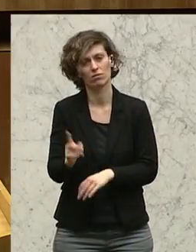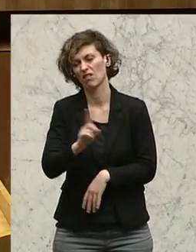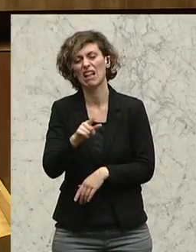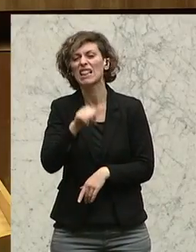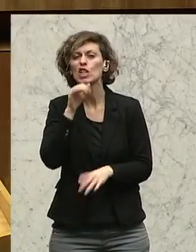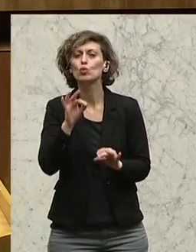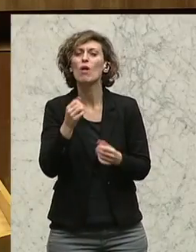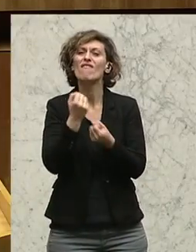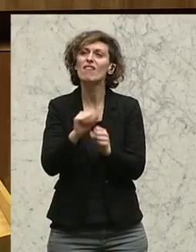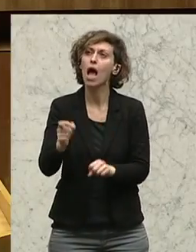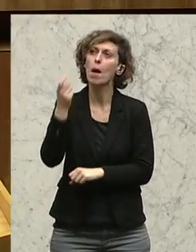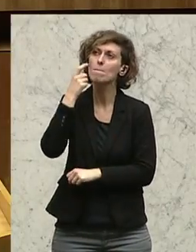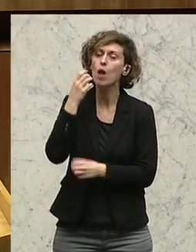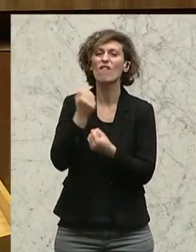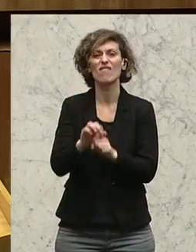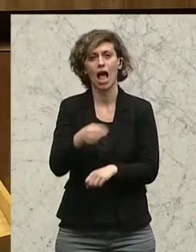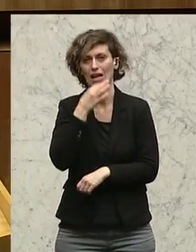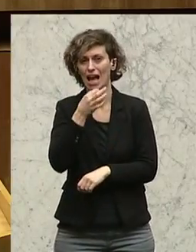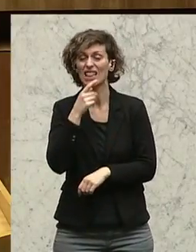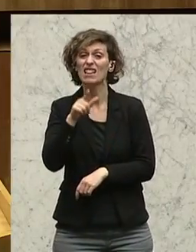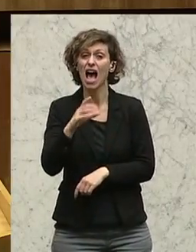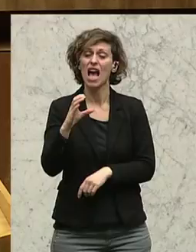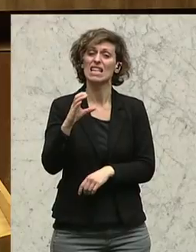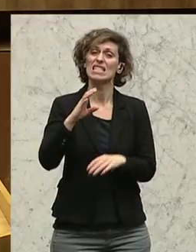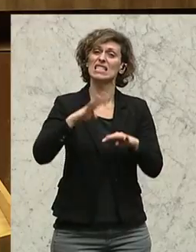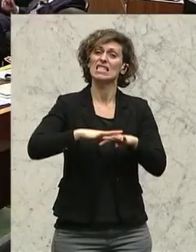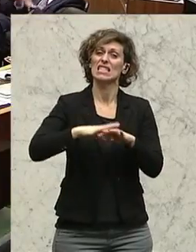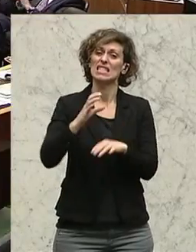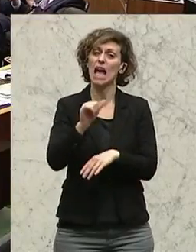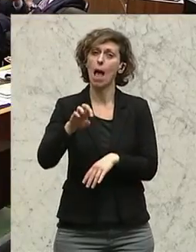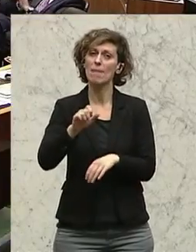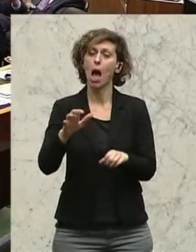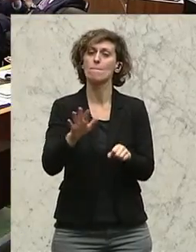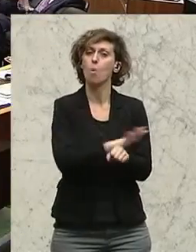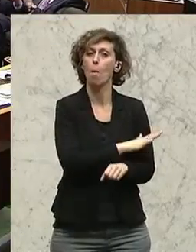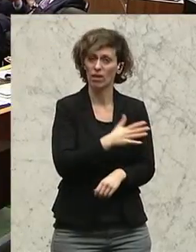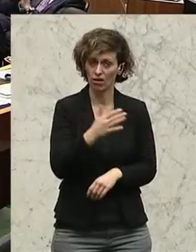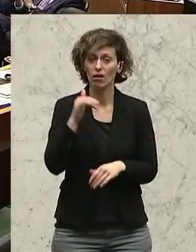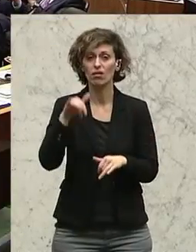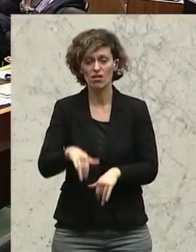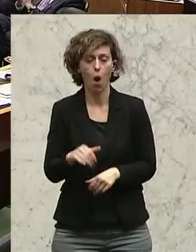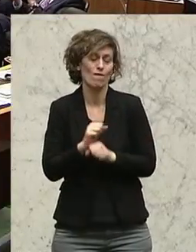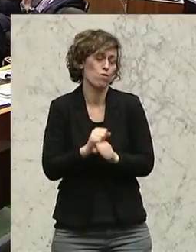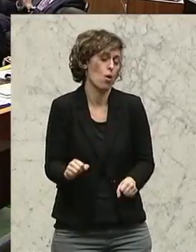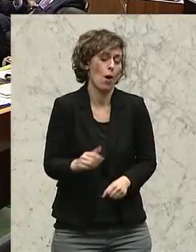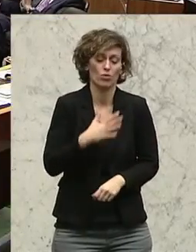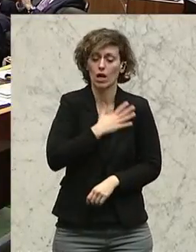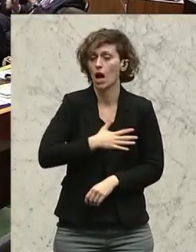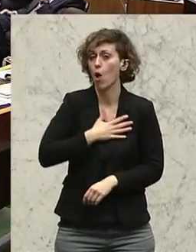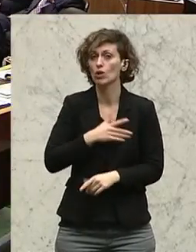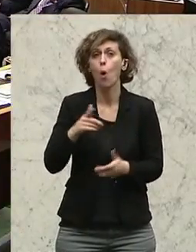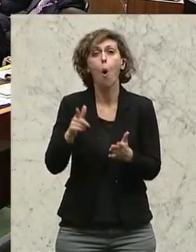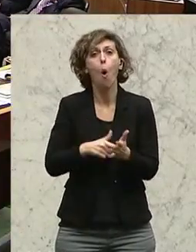freier Rede und freier Meinung zu tun. Ich finde, dass Cybermobbing furchtbar und grauslich ist und dass es ganz oft Menschen